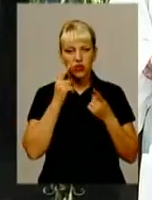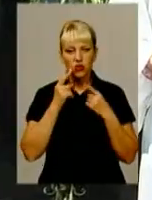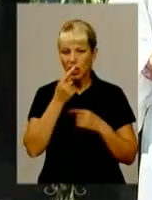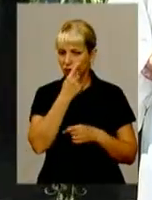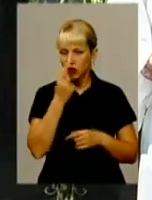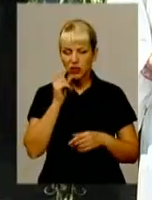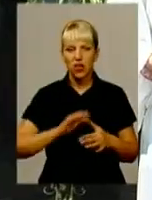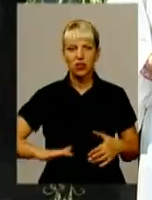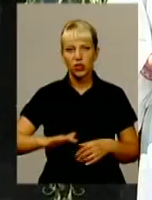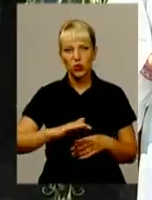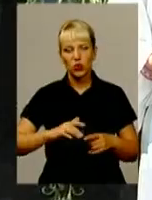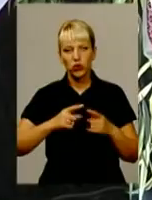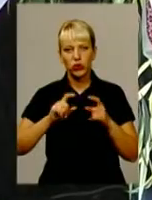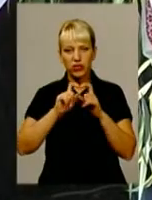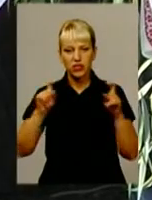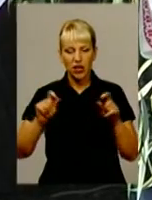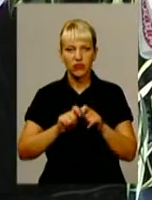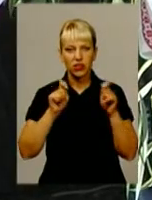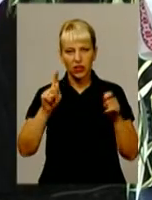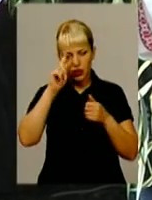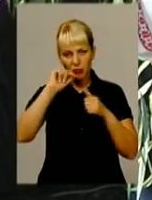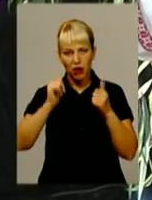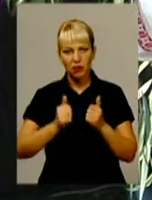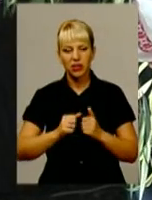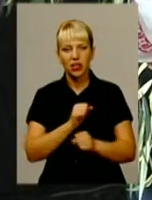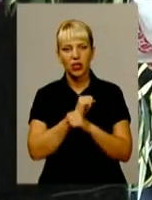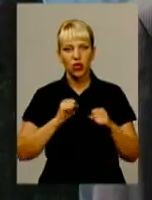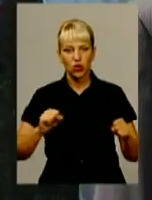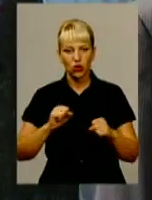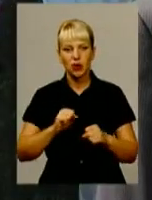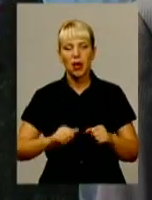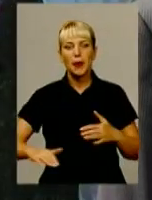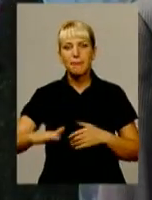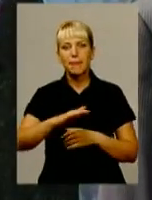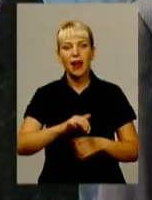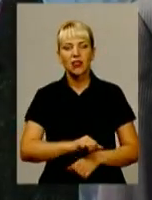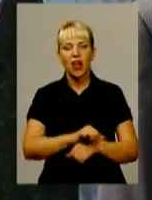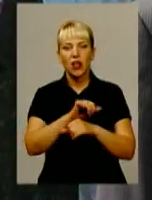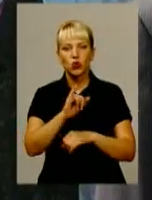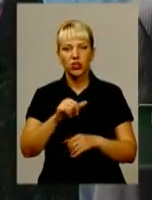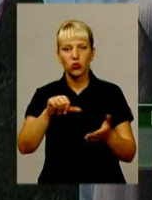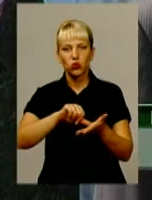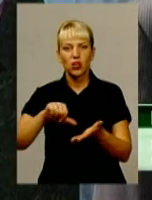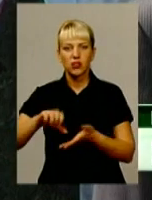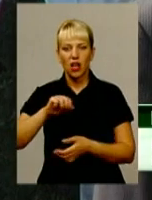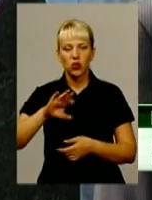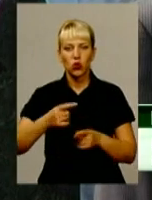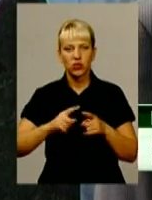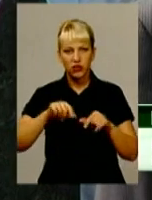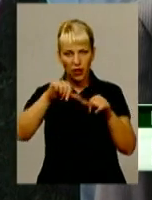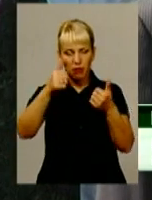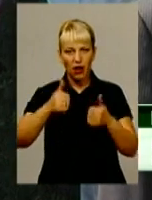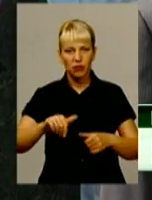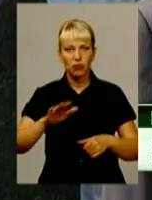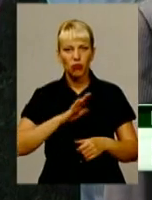території закладу відкрили пам'ятник героям Майдану та загиблим учасникам АТО. Ця стела була побудована за рахунок сподсинських